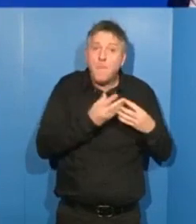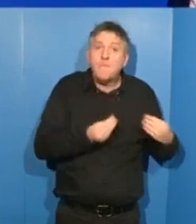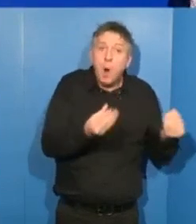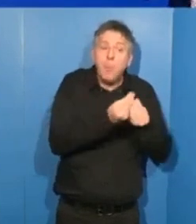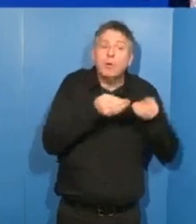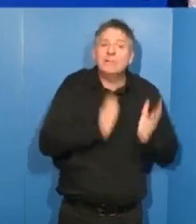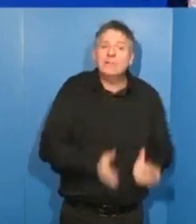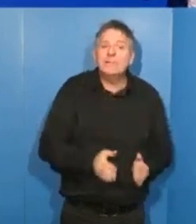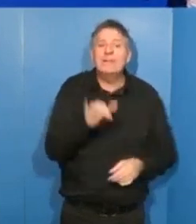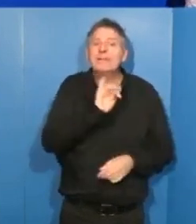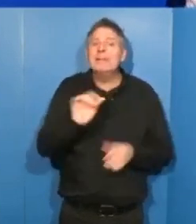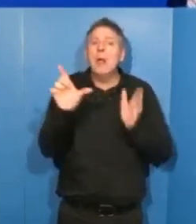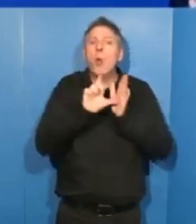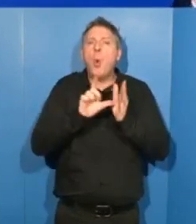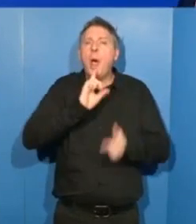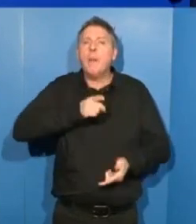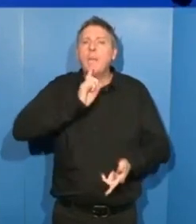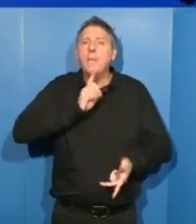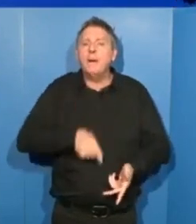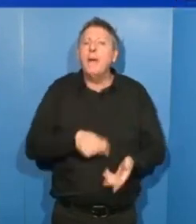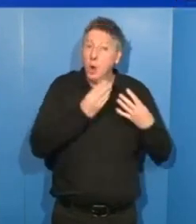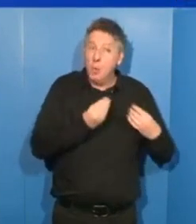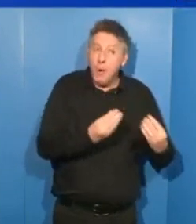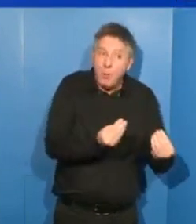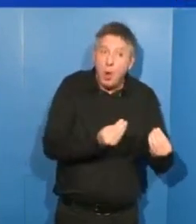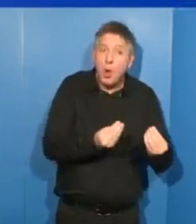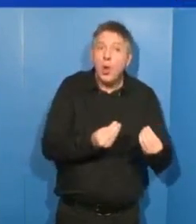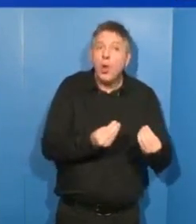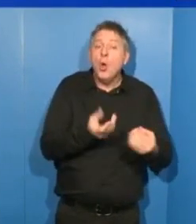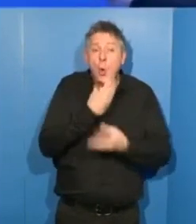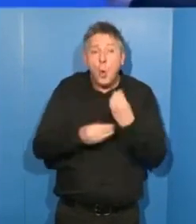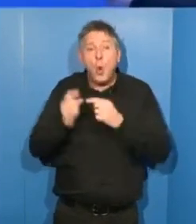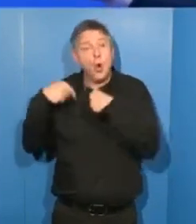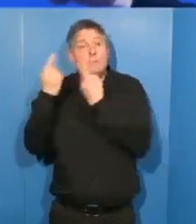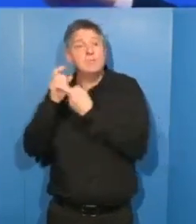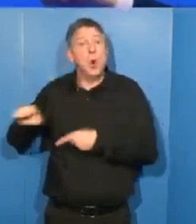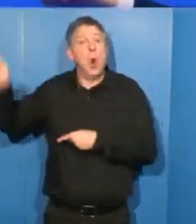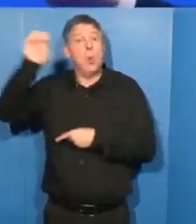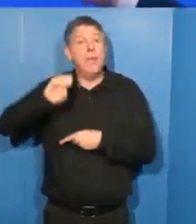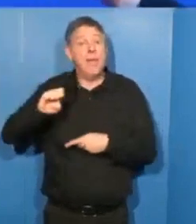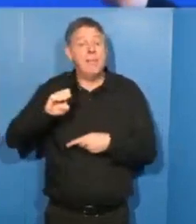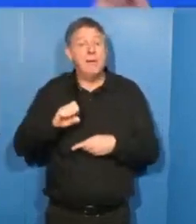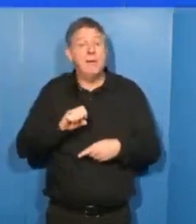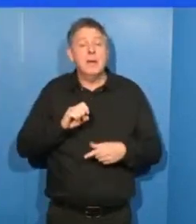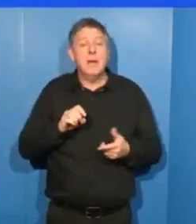Qui fait la loi ? Le peuple ou la Commission européenne ?